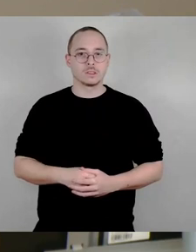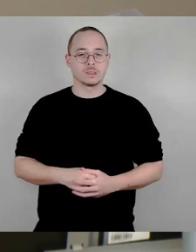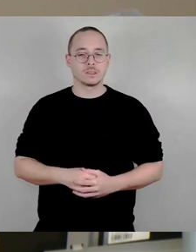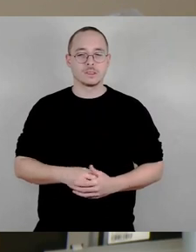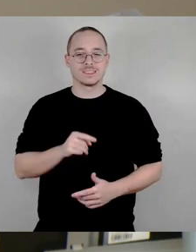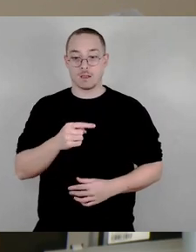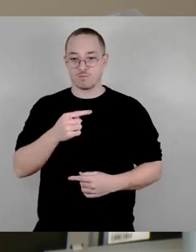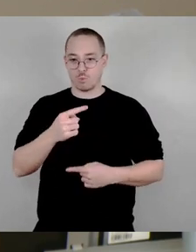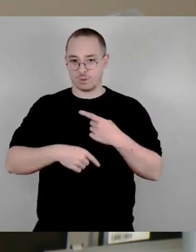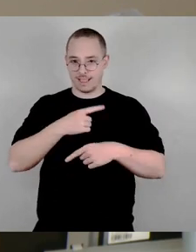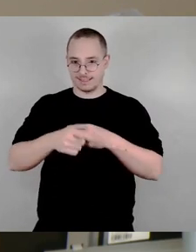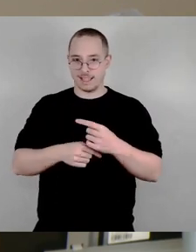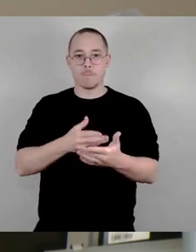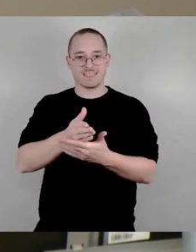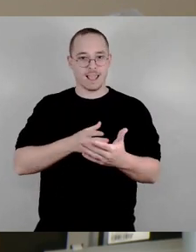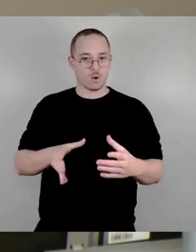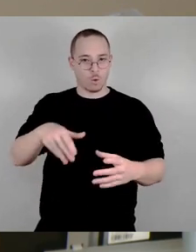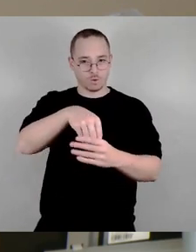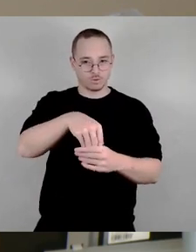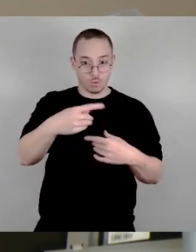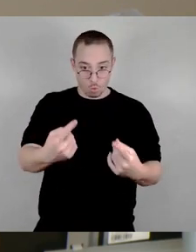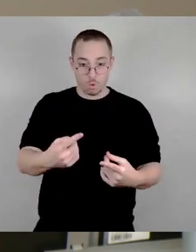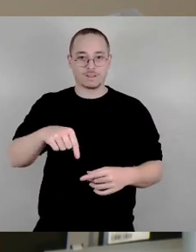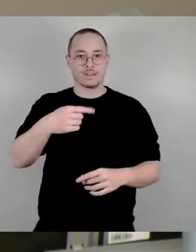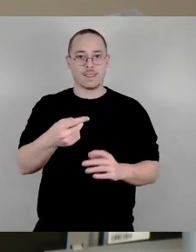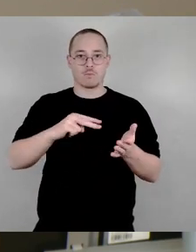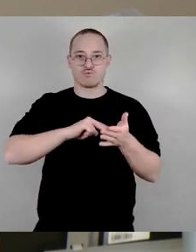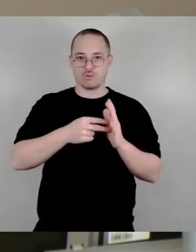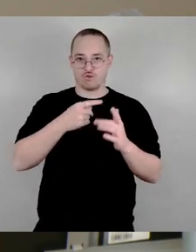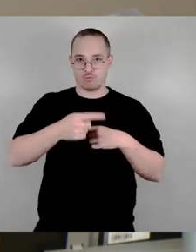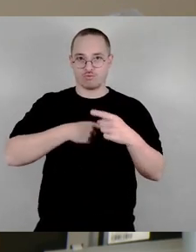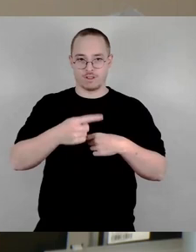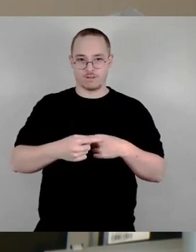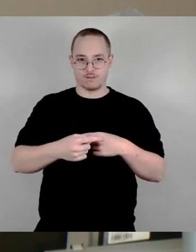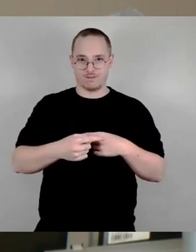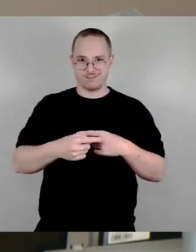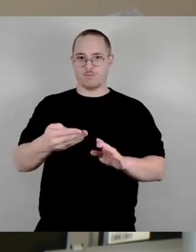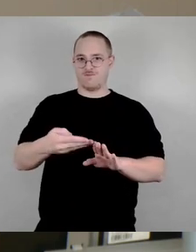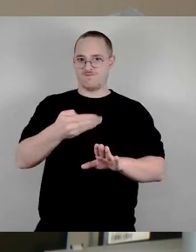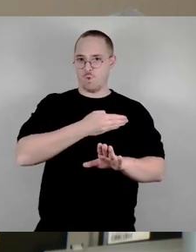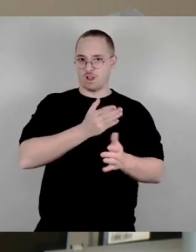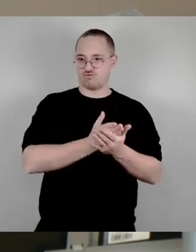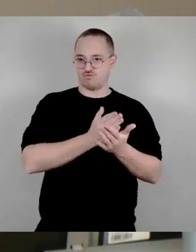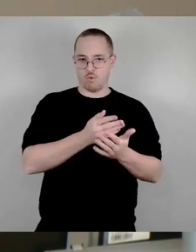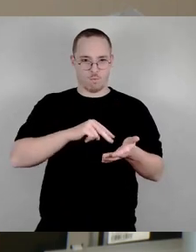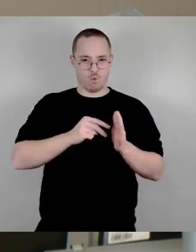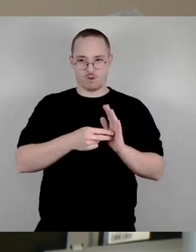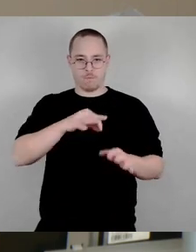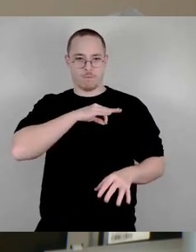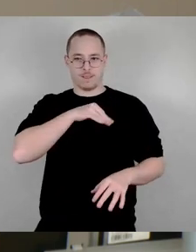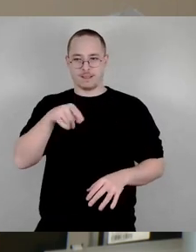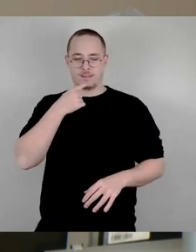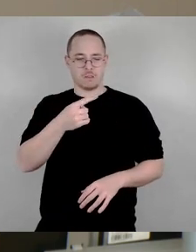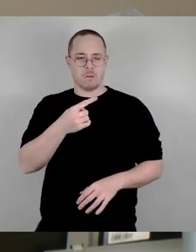kommt der politische Prozess. Und wenn hier die politischen Parteien von vornherein sagen, es ist uns egal, was damals irgendwie